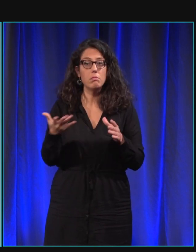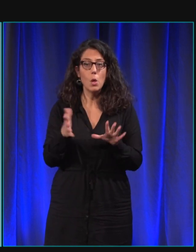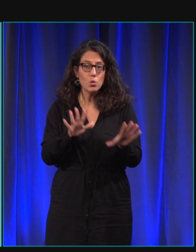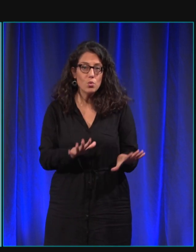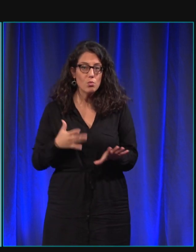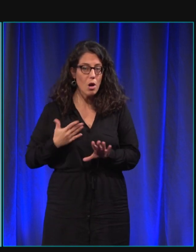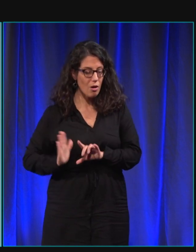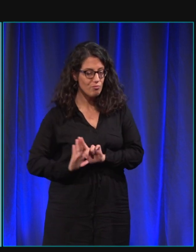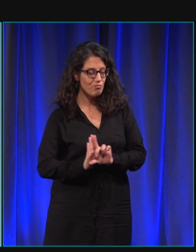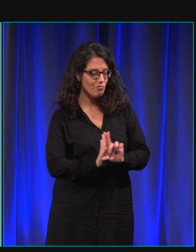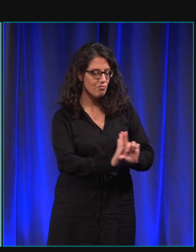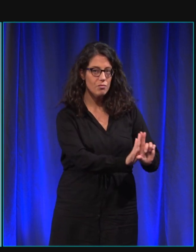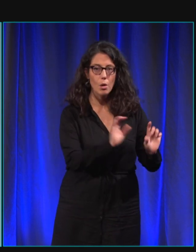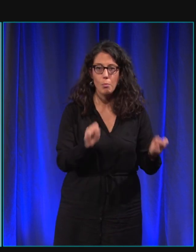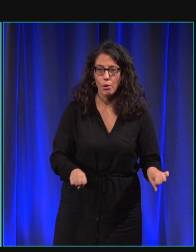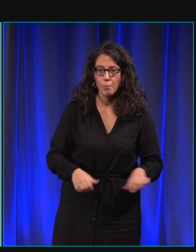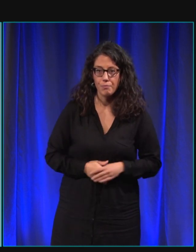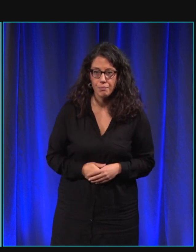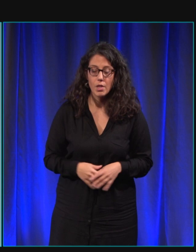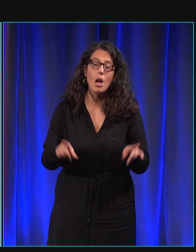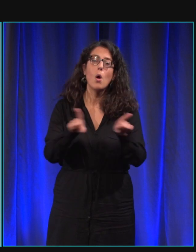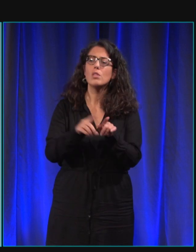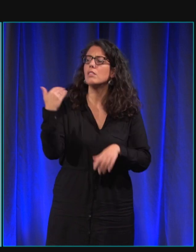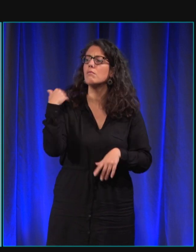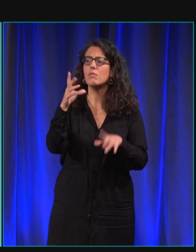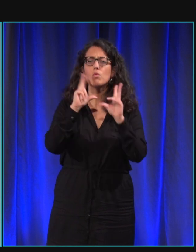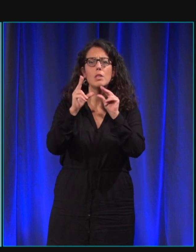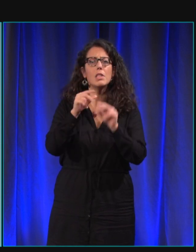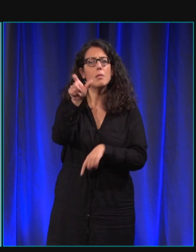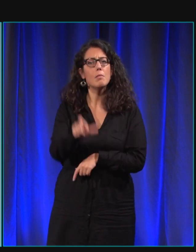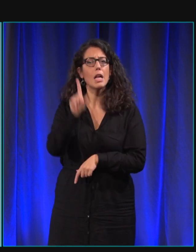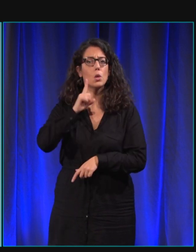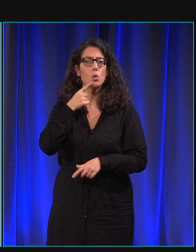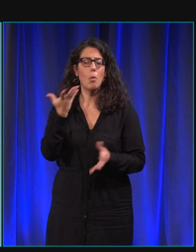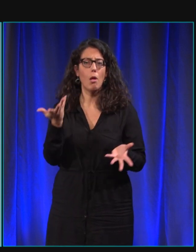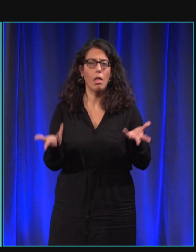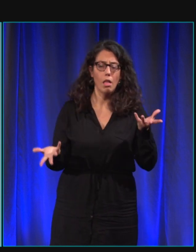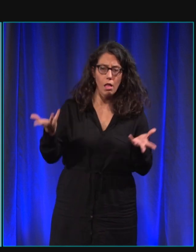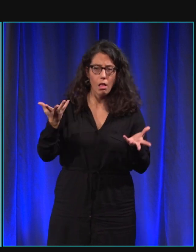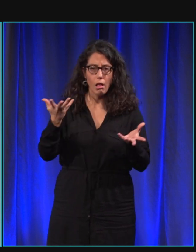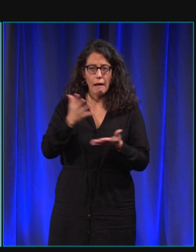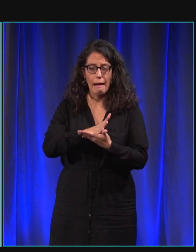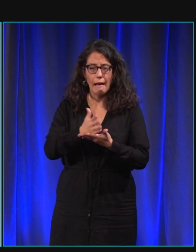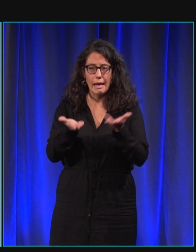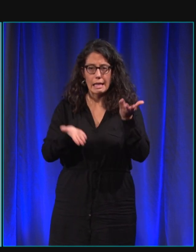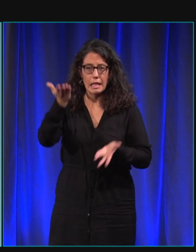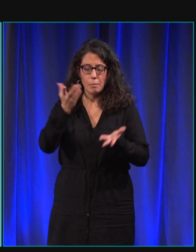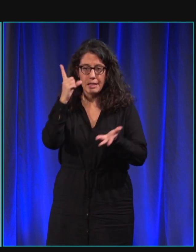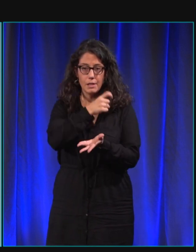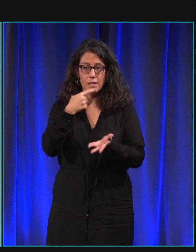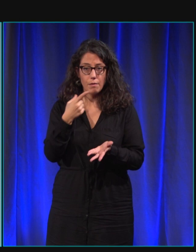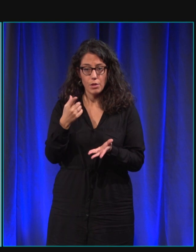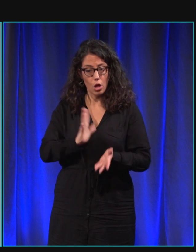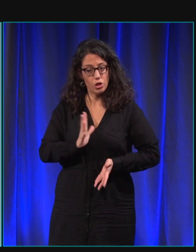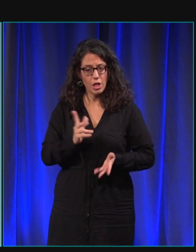Et comme je le disais tout à l'heure, il y a aussi des pertes d'équilibre et le chien va apprendre à gérer ces pertes d'équilibre, à mettre